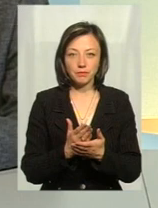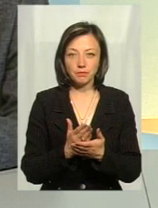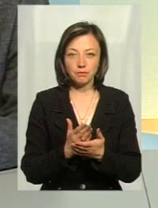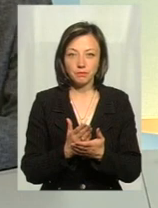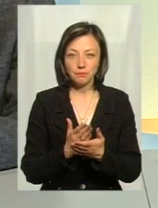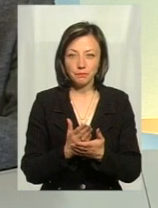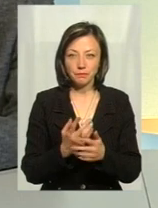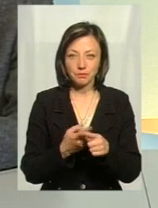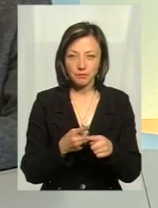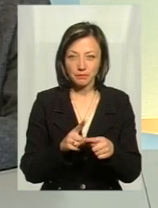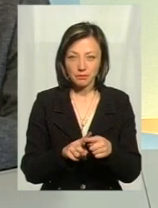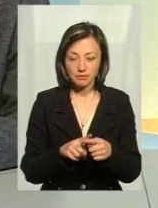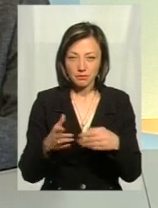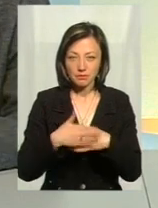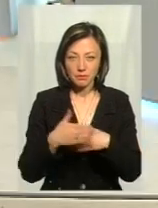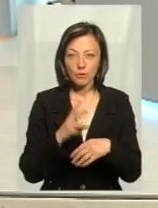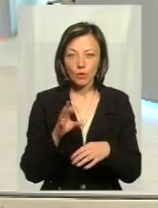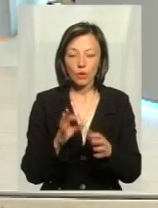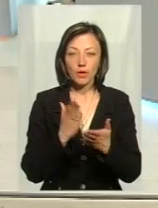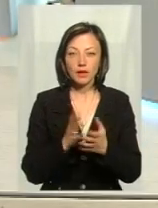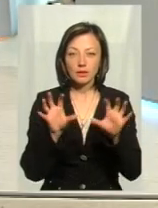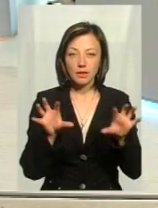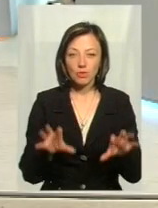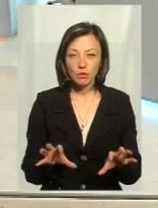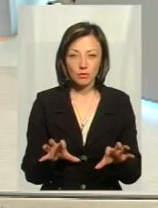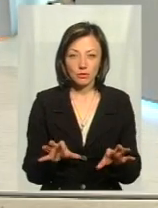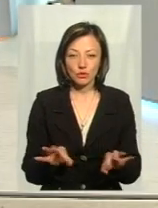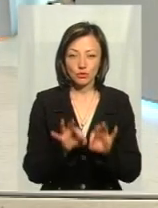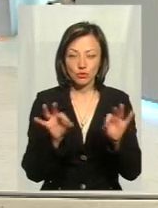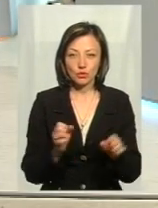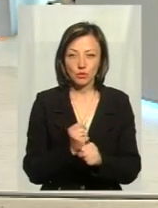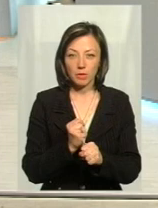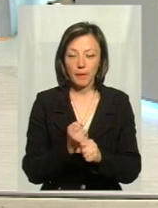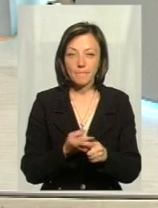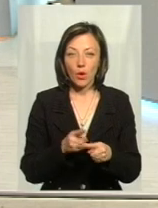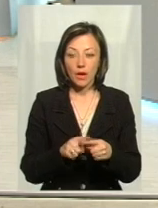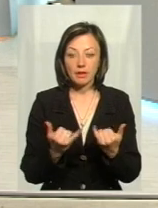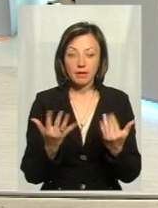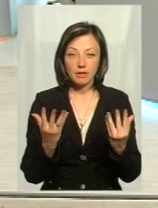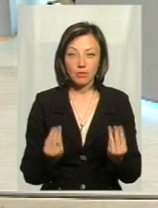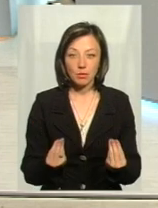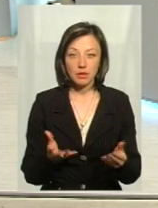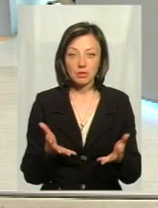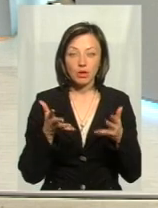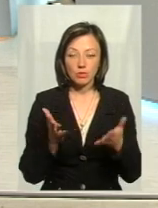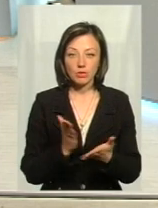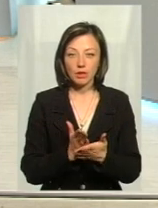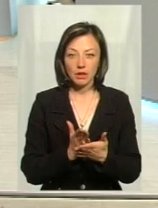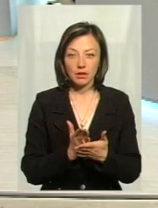переламати. Ну, опять же ж, є якесь правове поле. В правовому полі, на жаль, ми їм нічого не можемо зробити. Тому, на даний момент, чітко